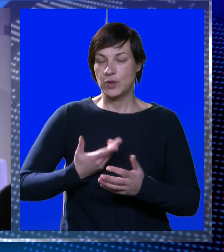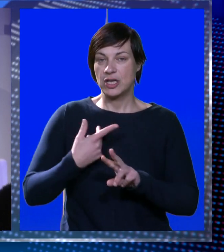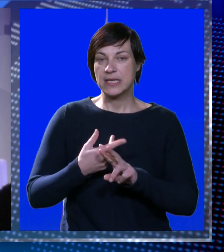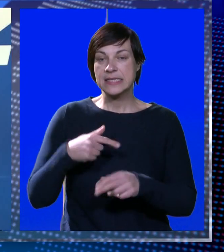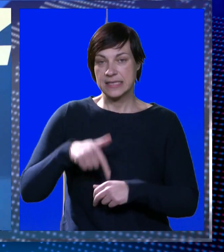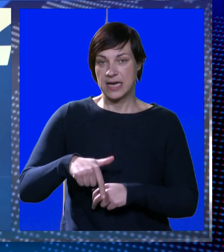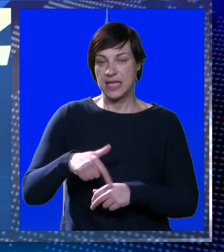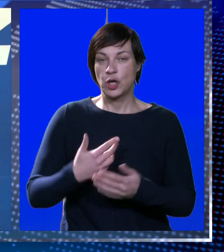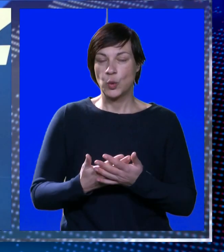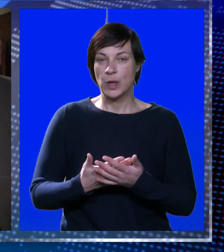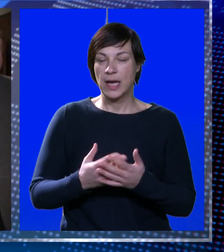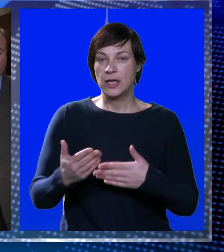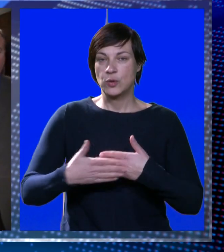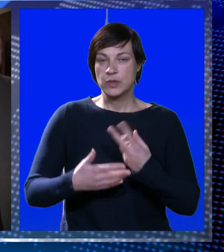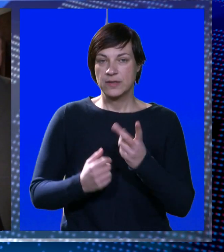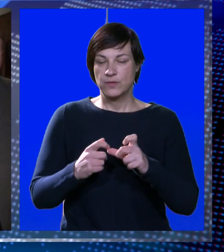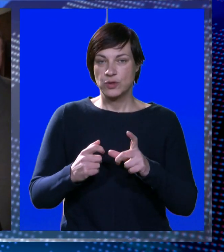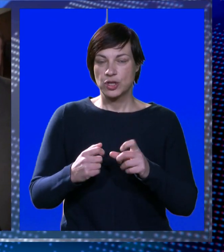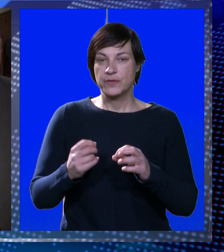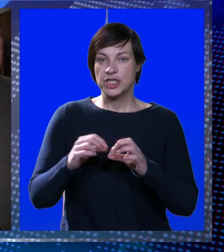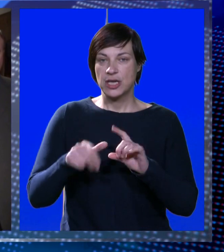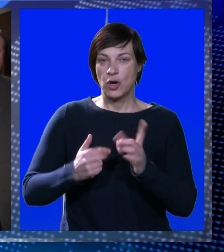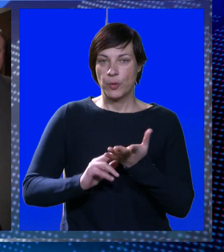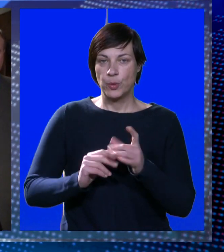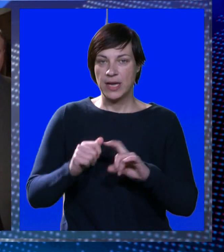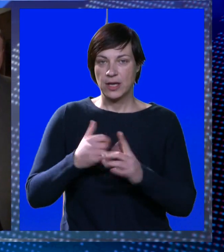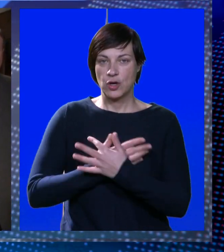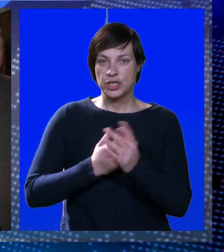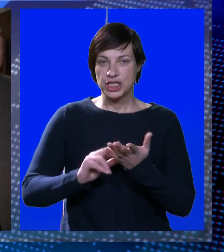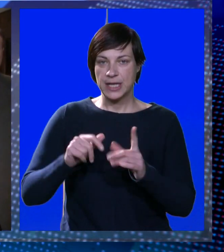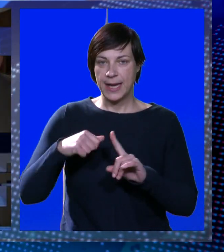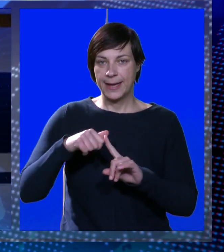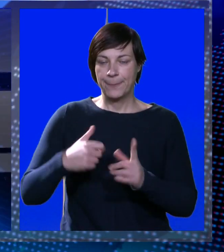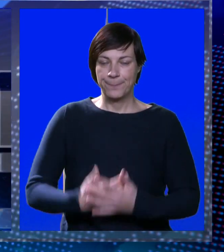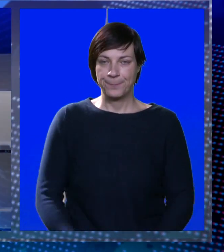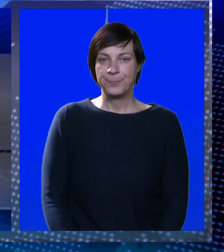koja dolazi iz krajnjeg juga uz Mariju Vučković i Ninu Obuljen Koržinek.